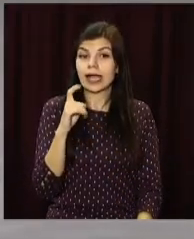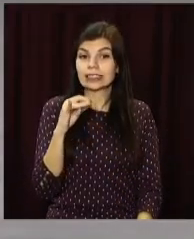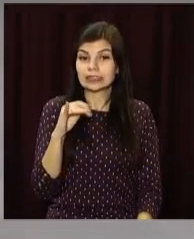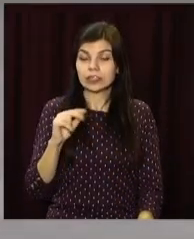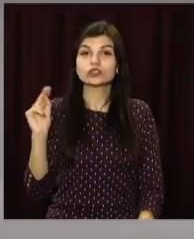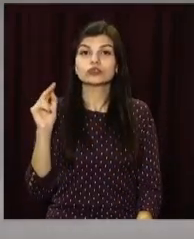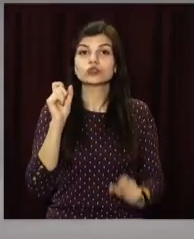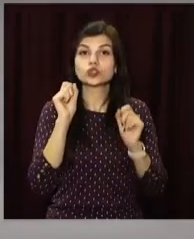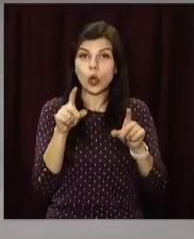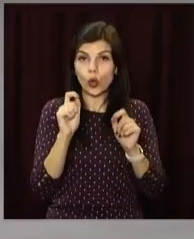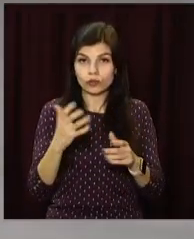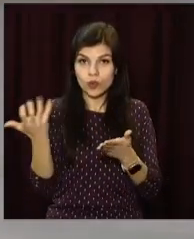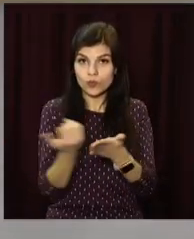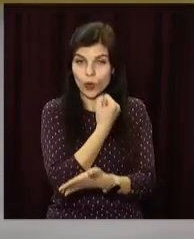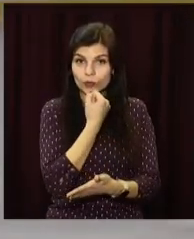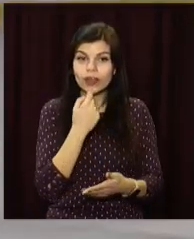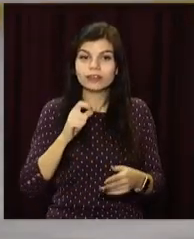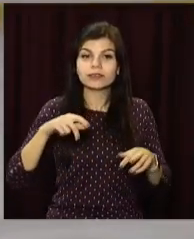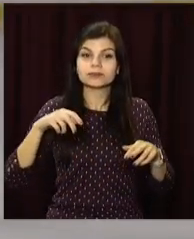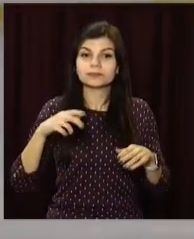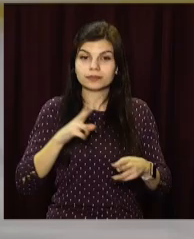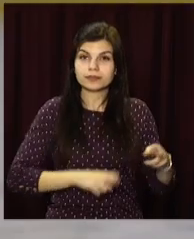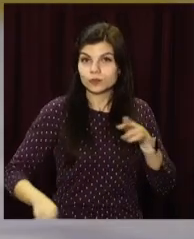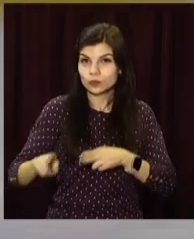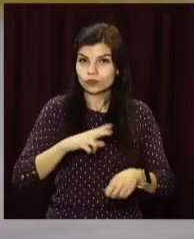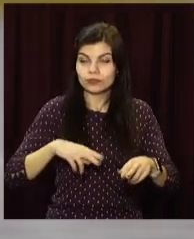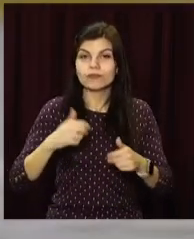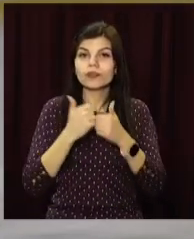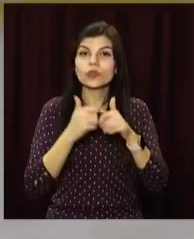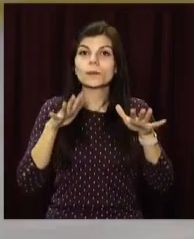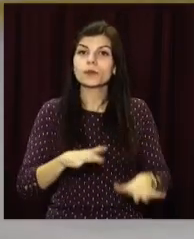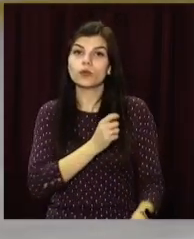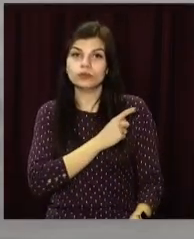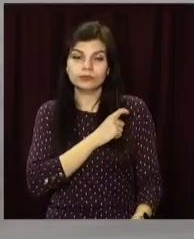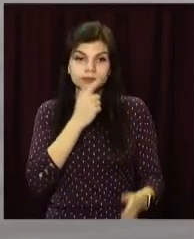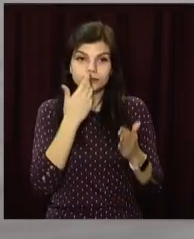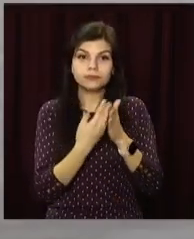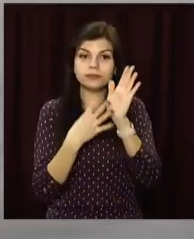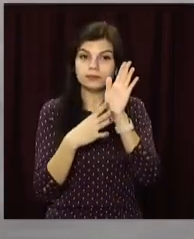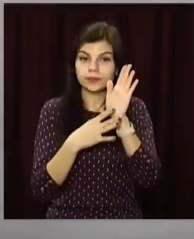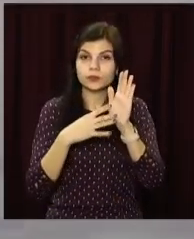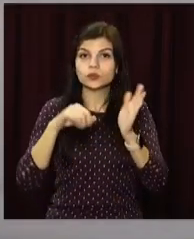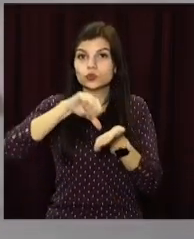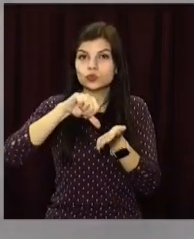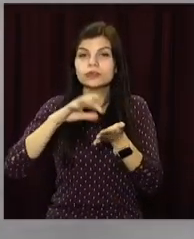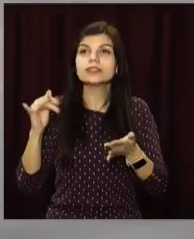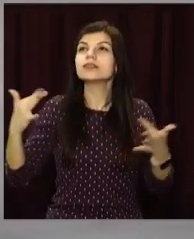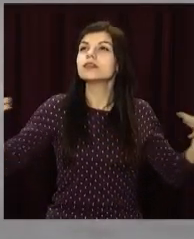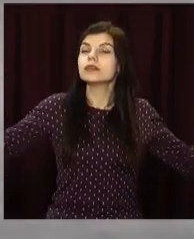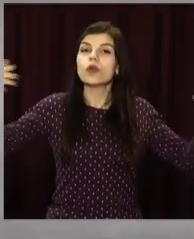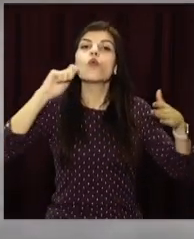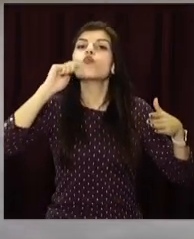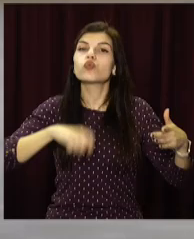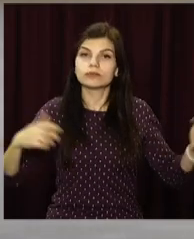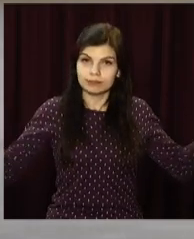золото на чемпіонаті України з фігурного катання на ковзанах. Змагання проходили в Одесі і зібрали майже 90 учасників з усіх куточків нашої